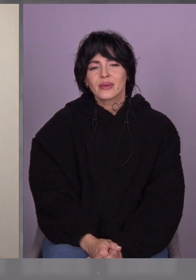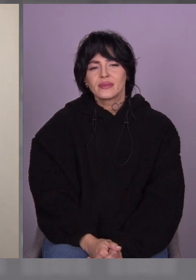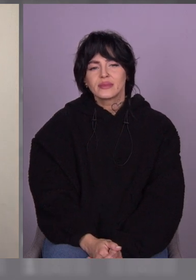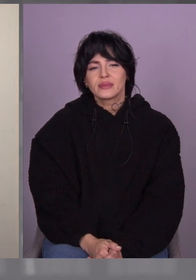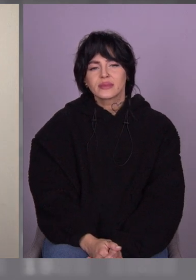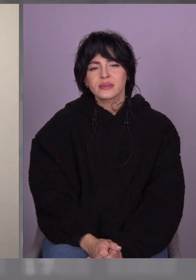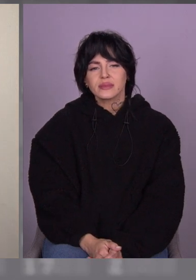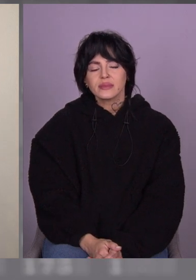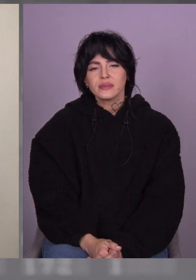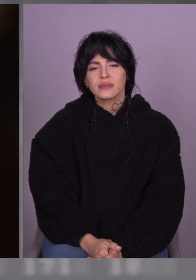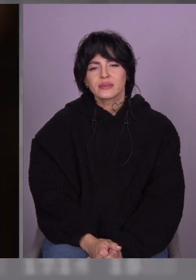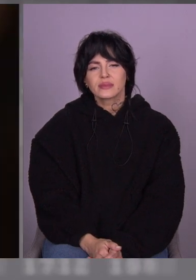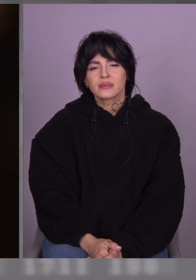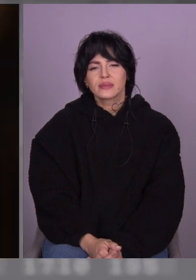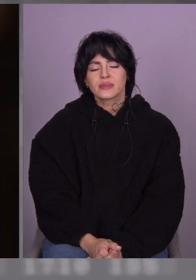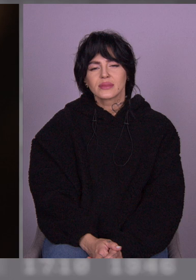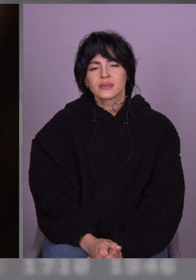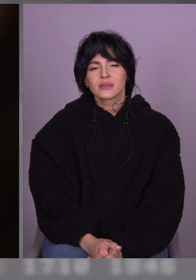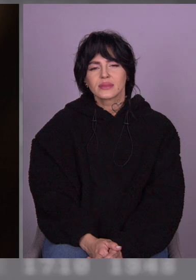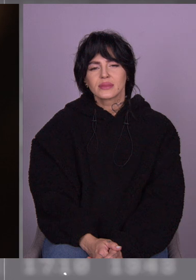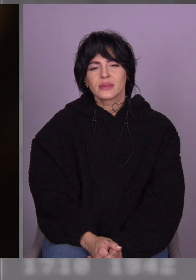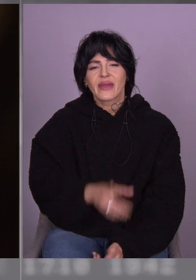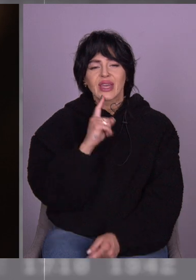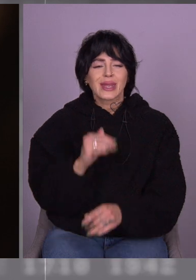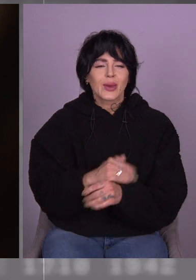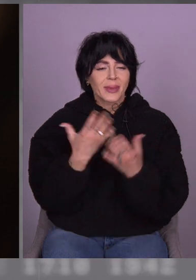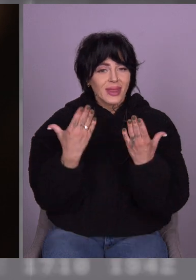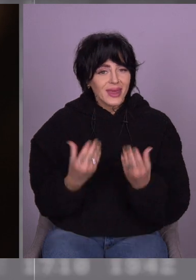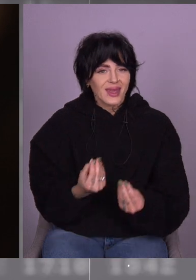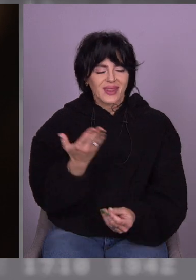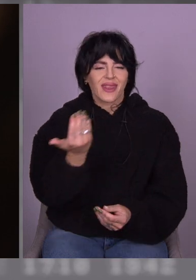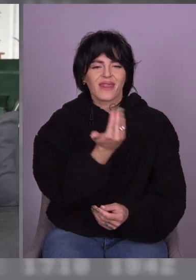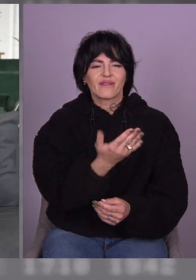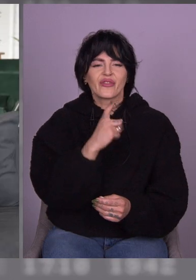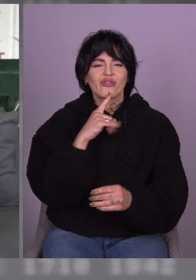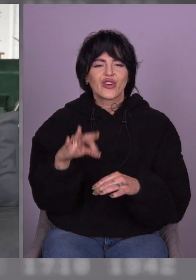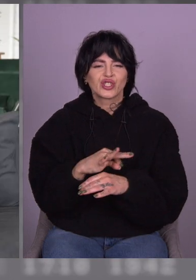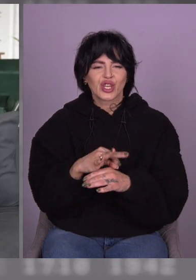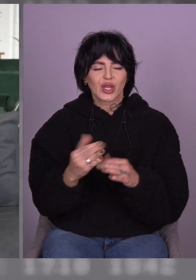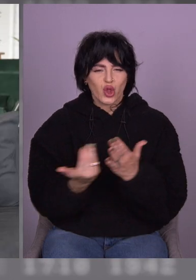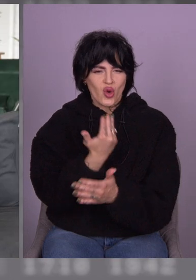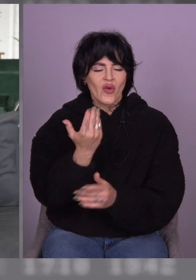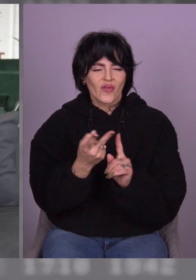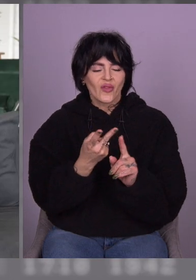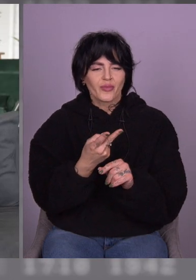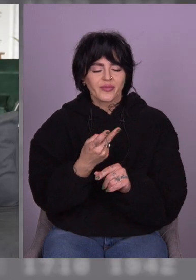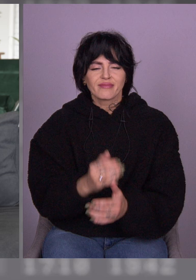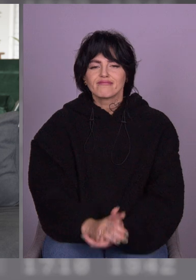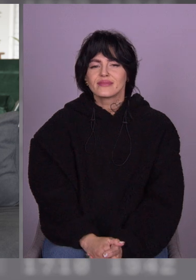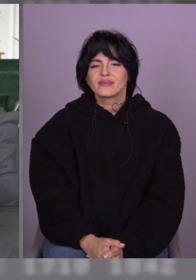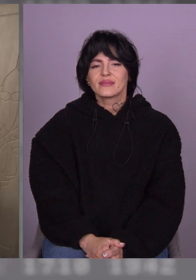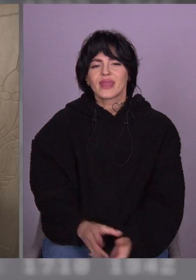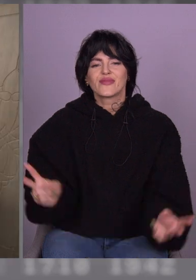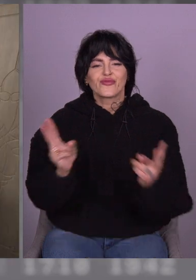Заходьте, будь ласка. Добрий день. Яка ви гарна, усміхнена. Добрий день. Тато, вам дружина, Світлана Михайлівна, виходить